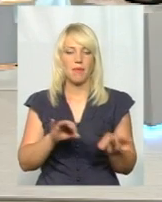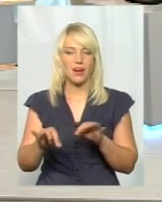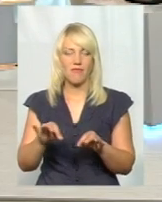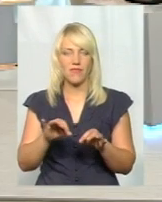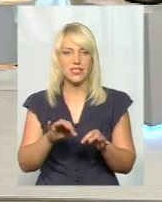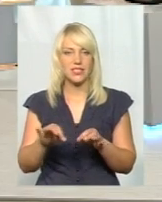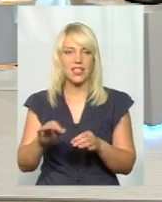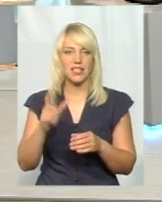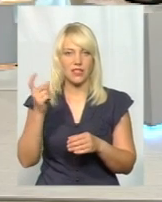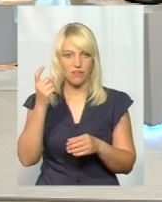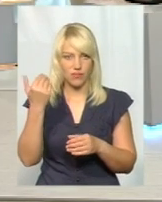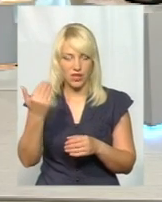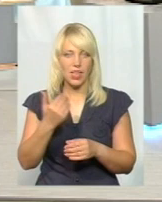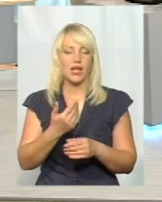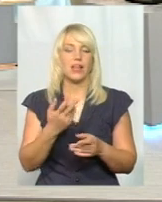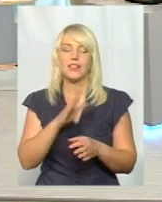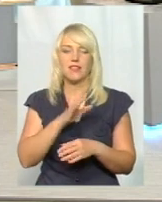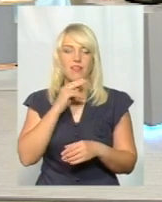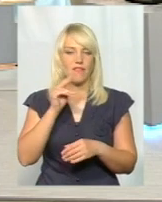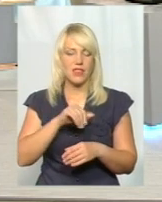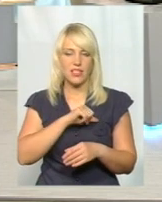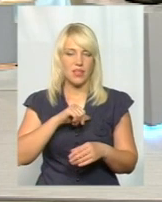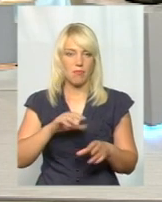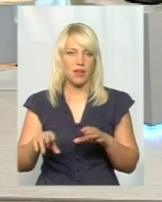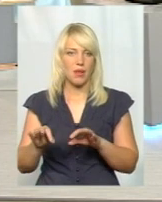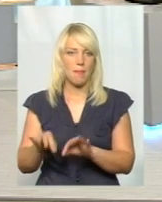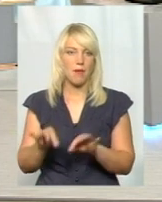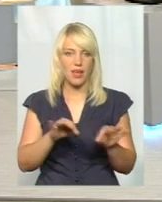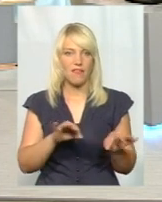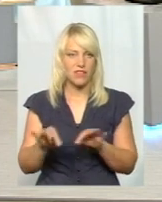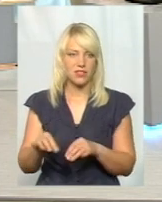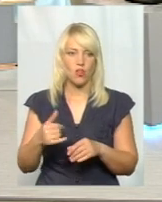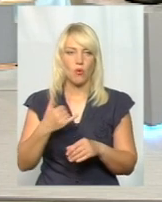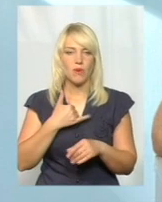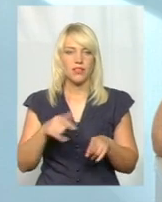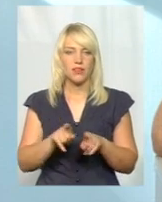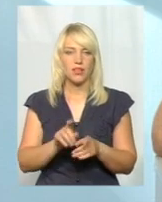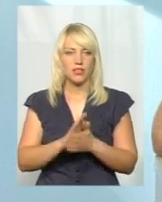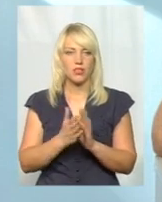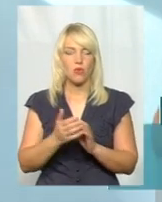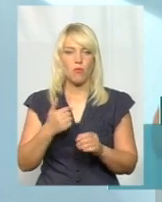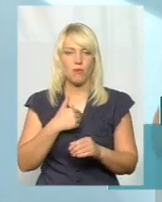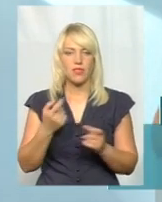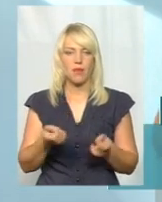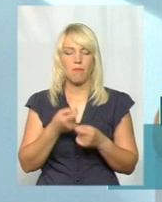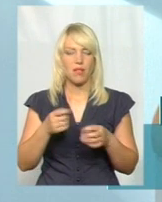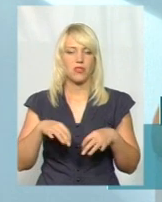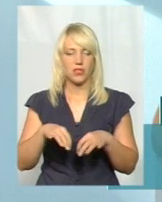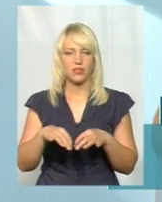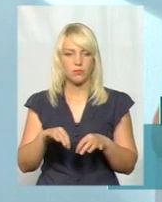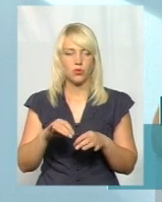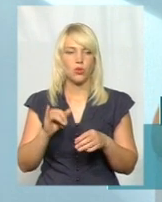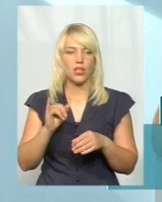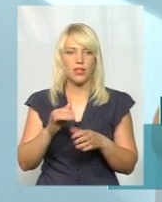не вина самих перевізників. Просто в мене так склалося, що в мене мала кількість транспортних засобів. В інших